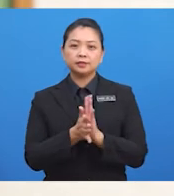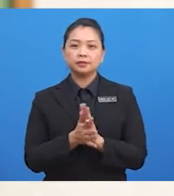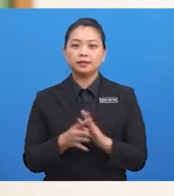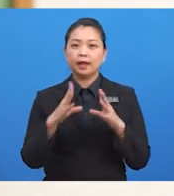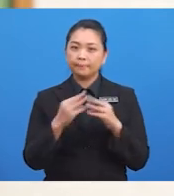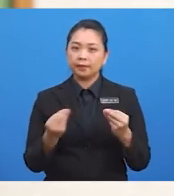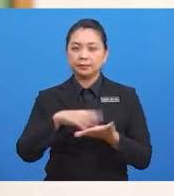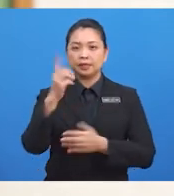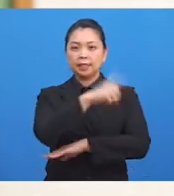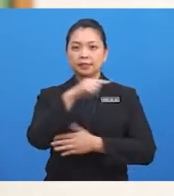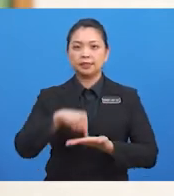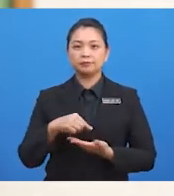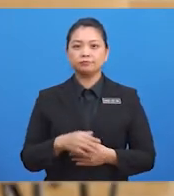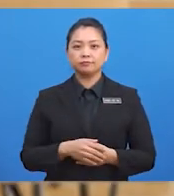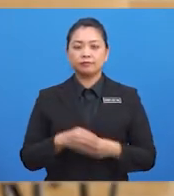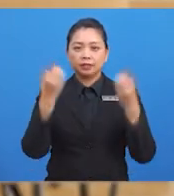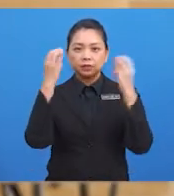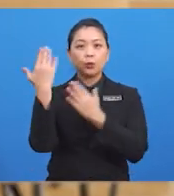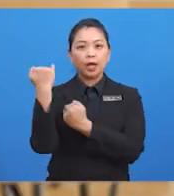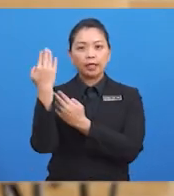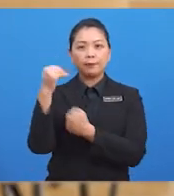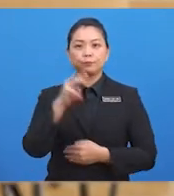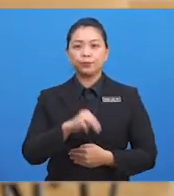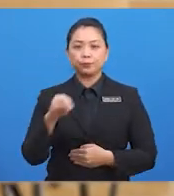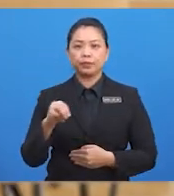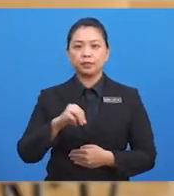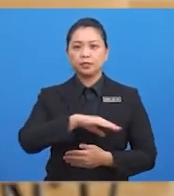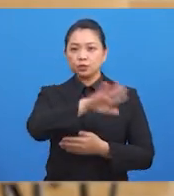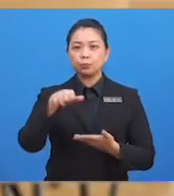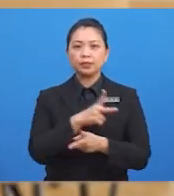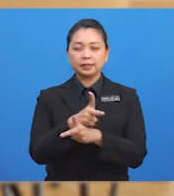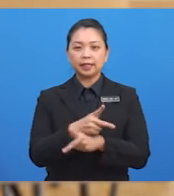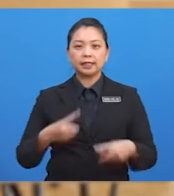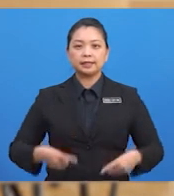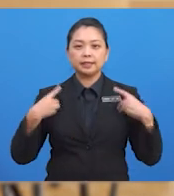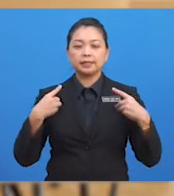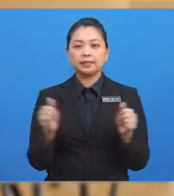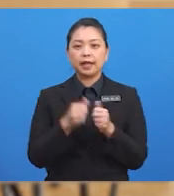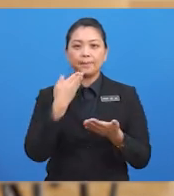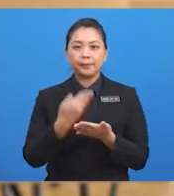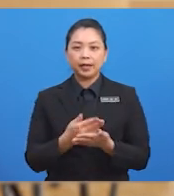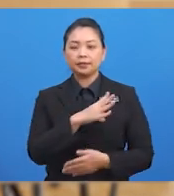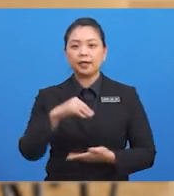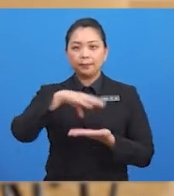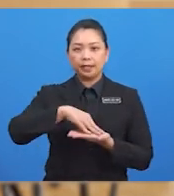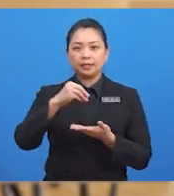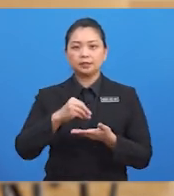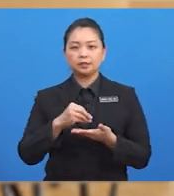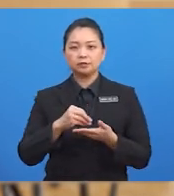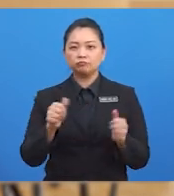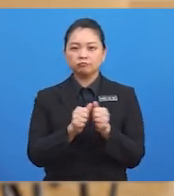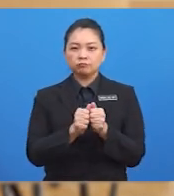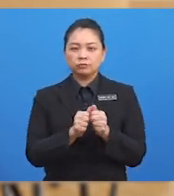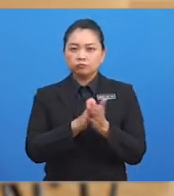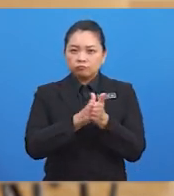pembelajaran kita pada kali ini. Cikgu berharap murid-murid semua jaga diri dengan baik dan belajarlah